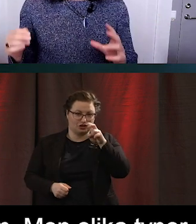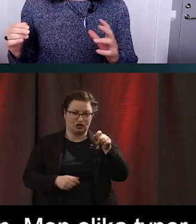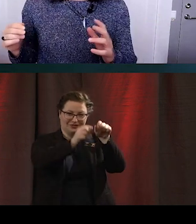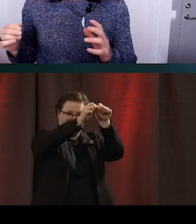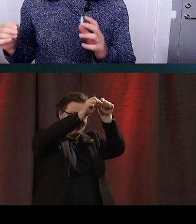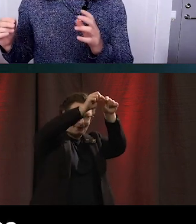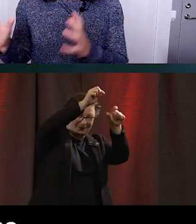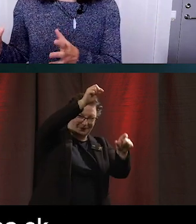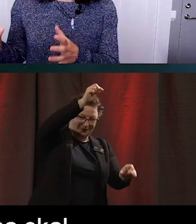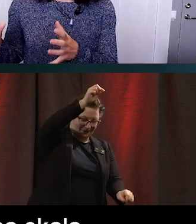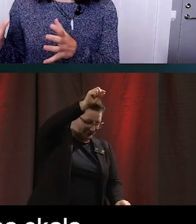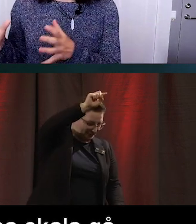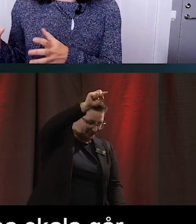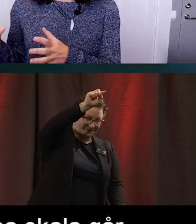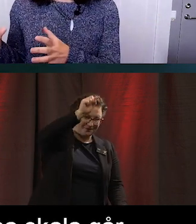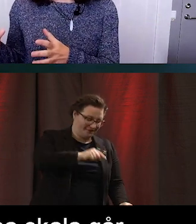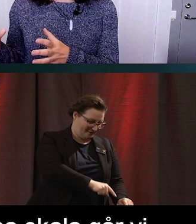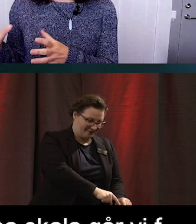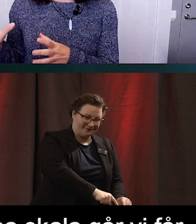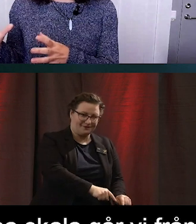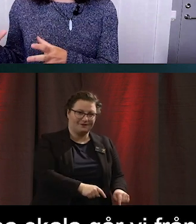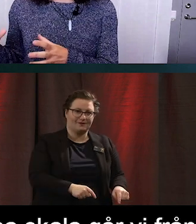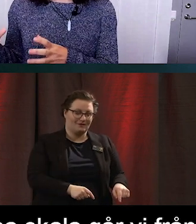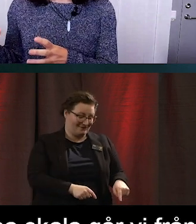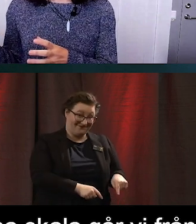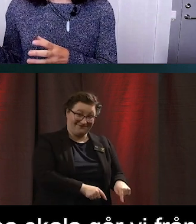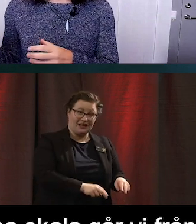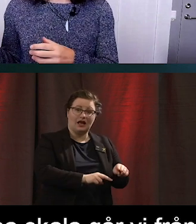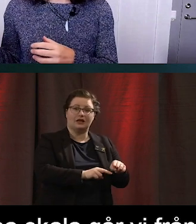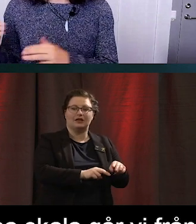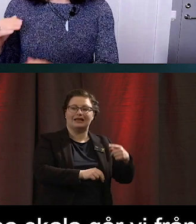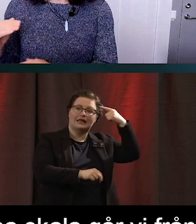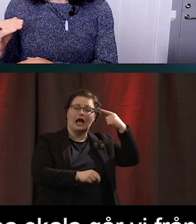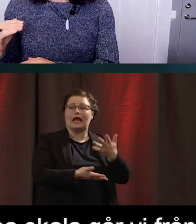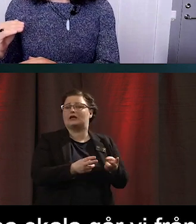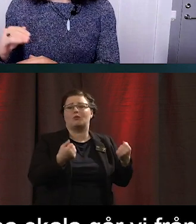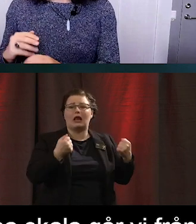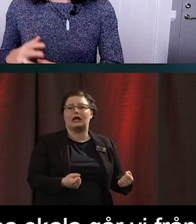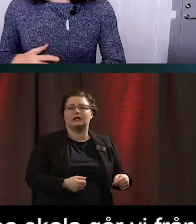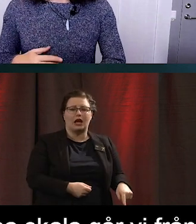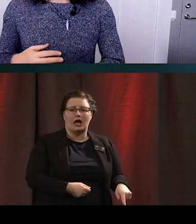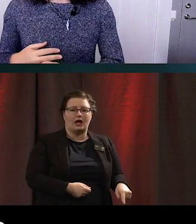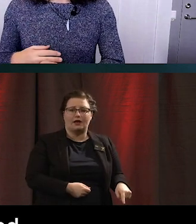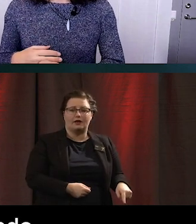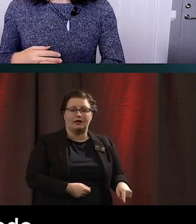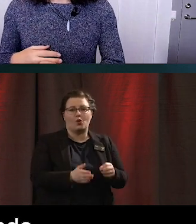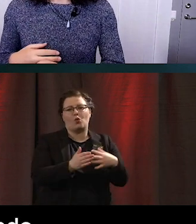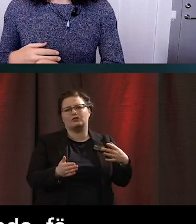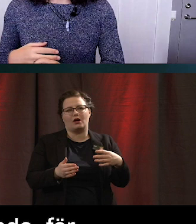nerifrån och upp, så går vi från tankeverksamhet som inte är särskilt belastande för oss för att den är antingen ganska på